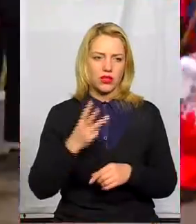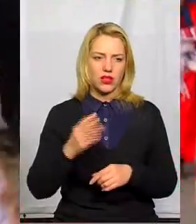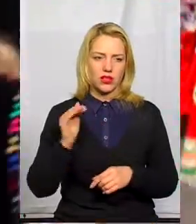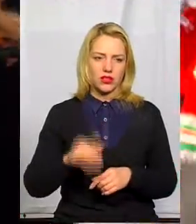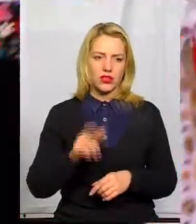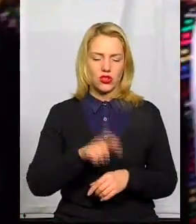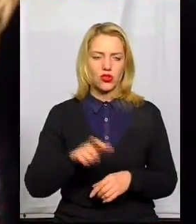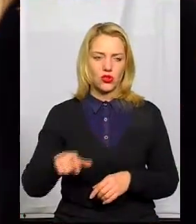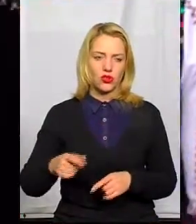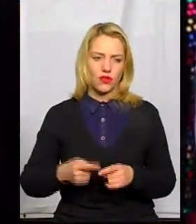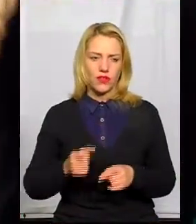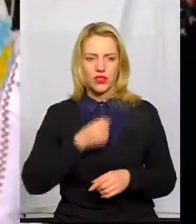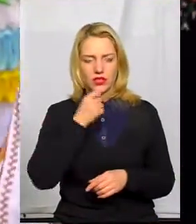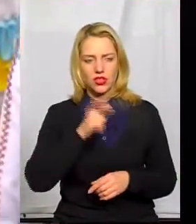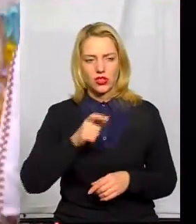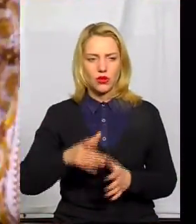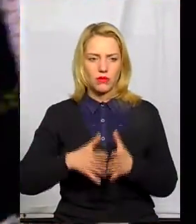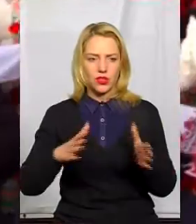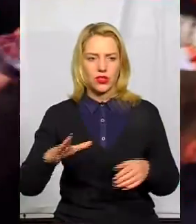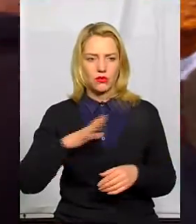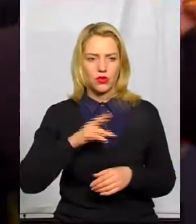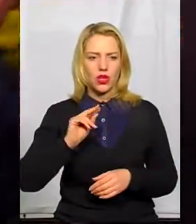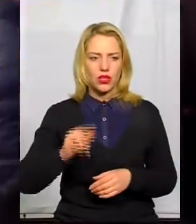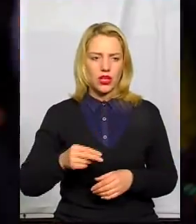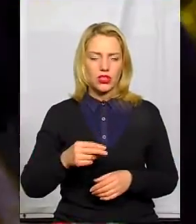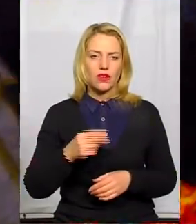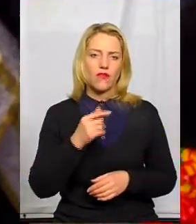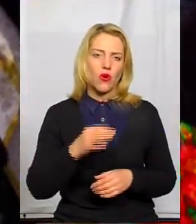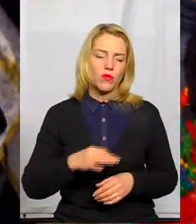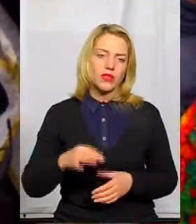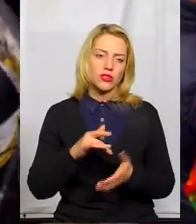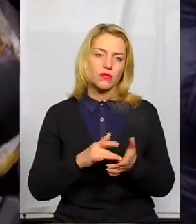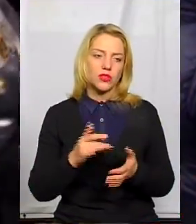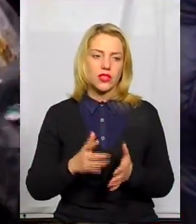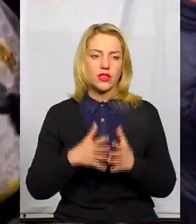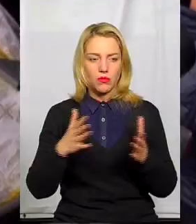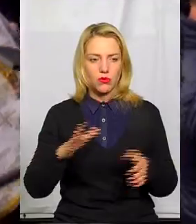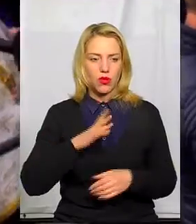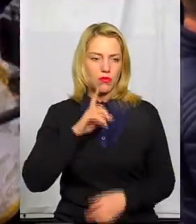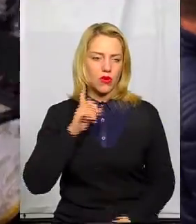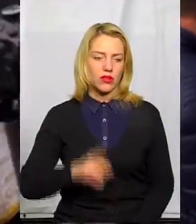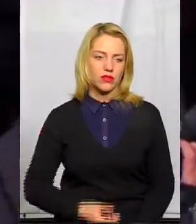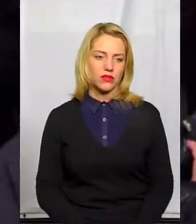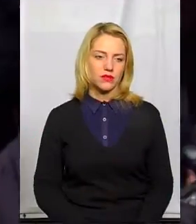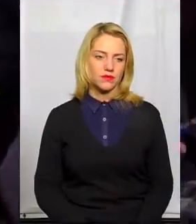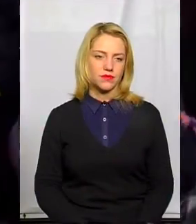тисячі чоловік. Старших людей більше було, ніж в обласному центрі. Усе ж переважала молодь.